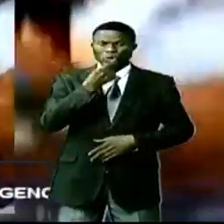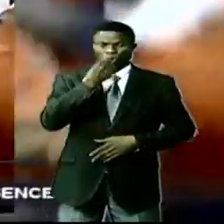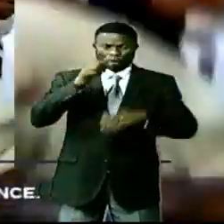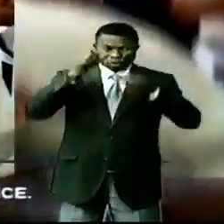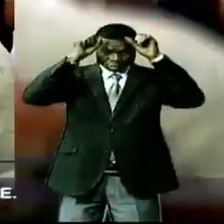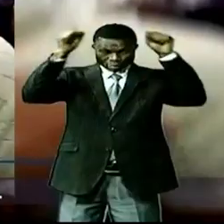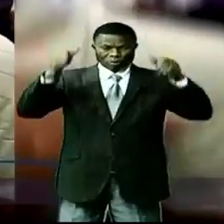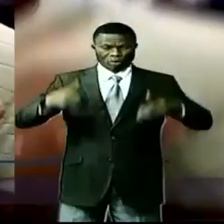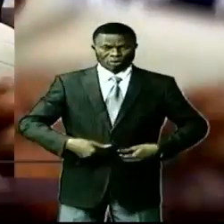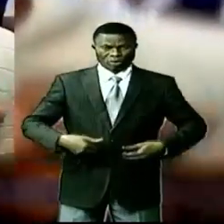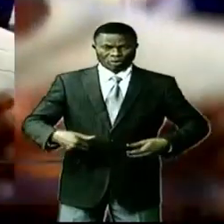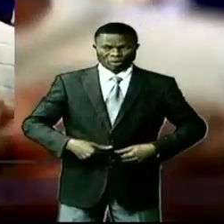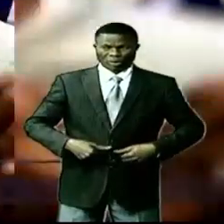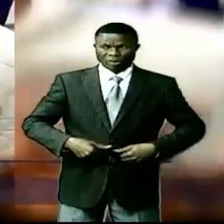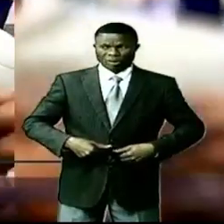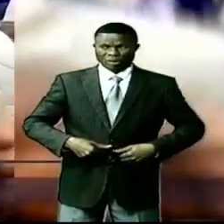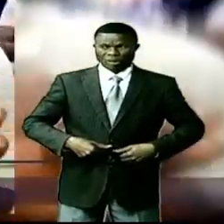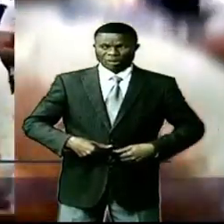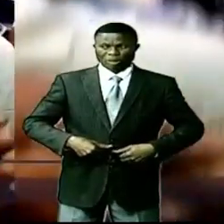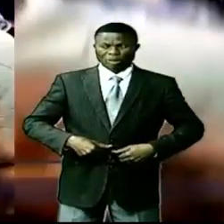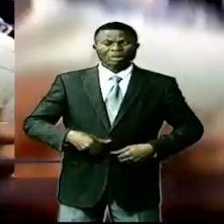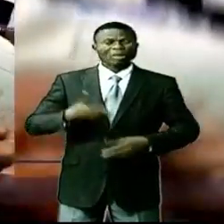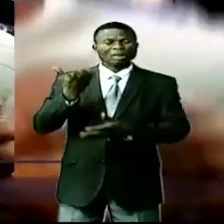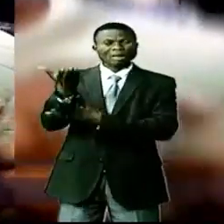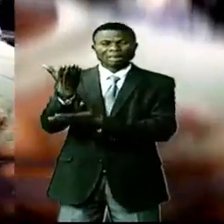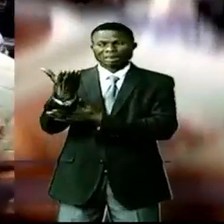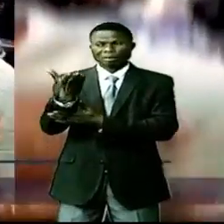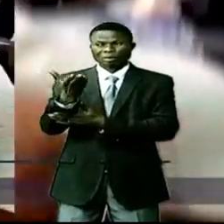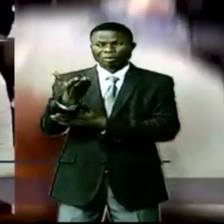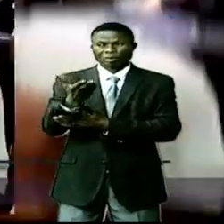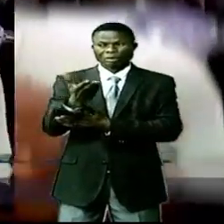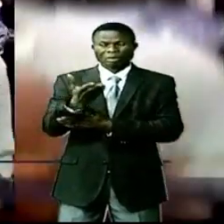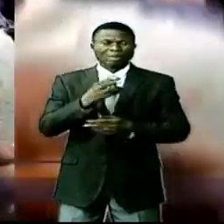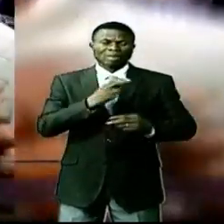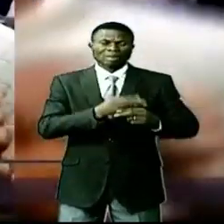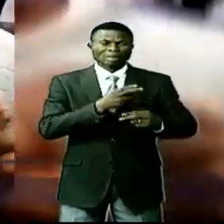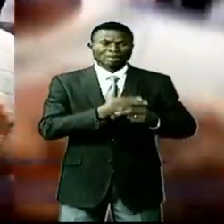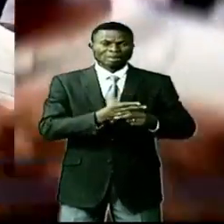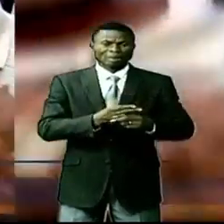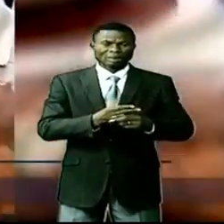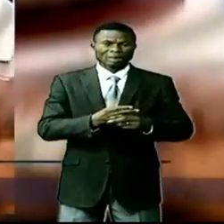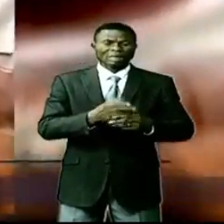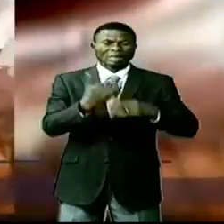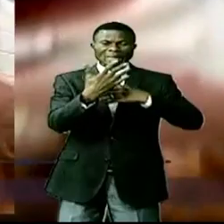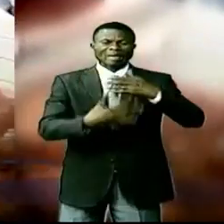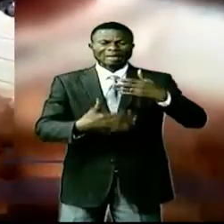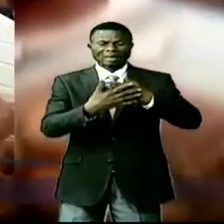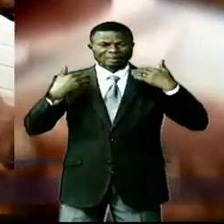président des jeunes, a tenté de porter secours. Il garde sur lui les traces de sang.